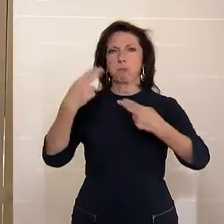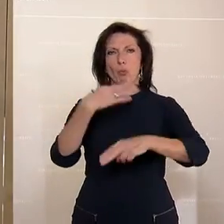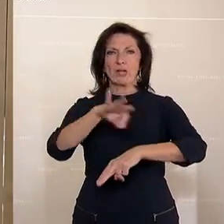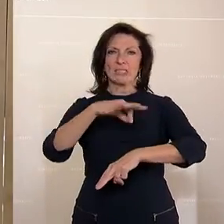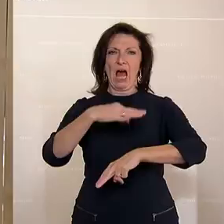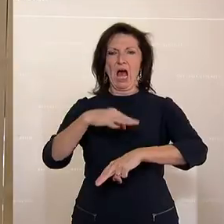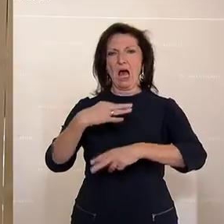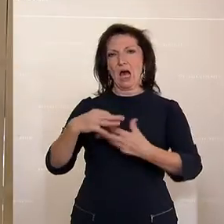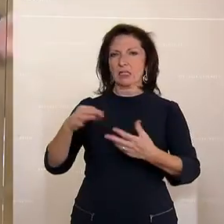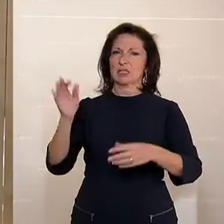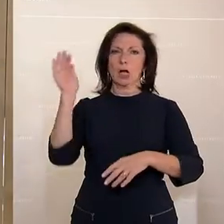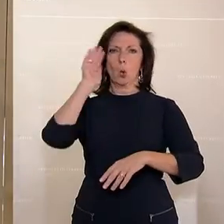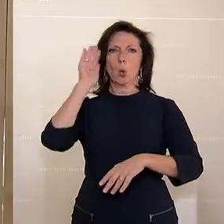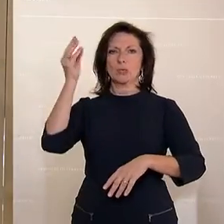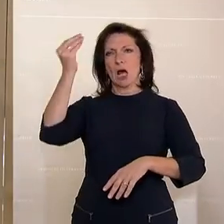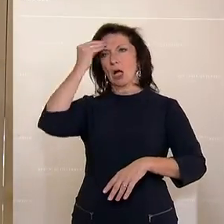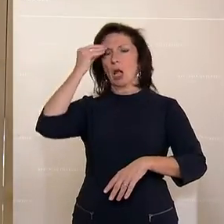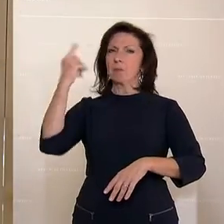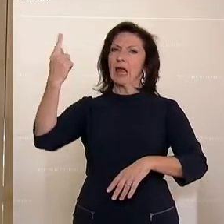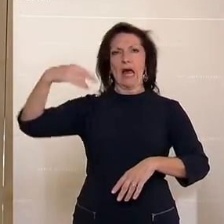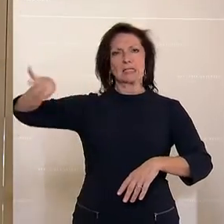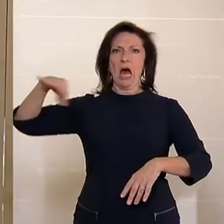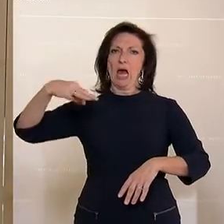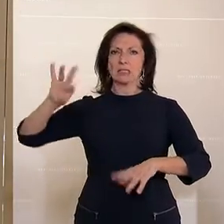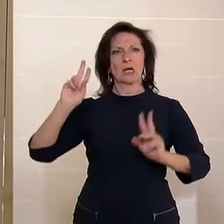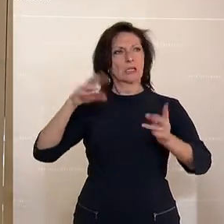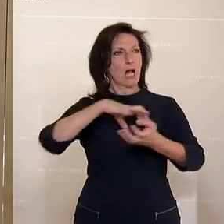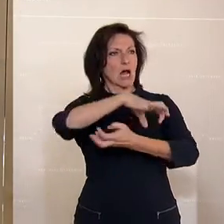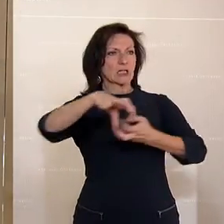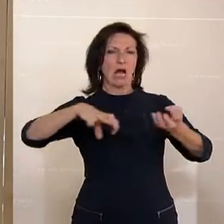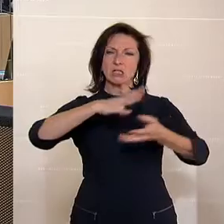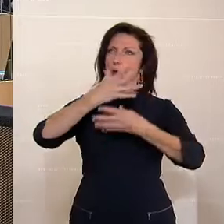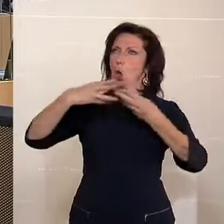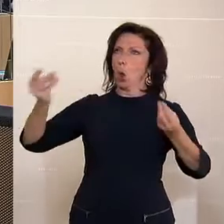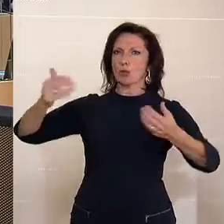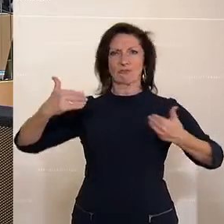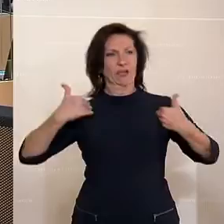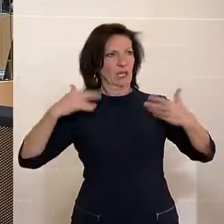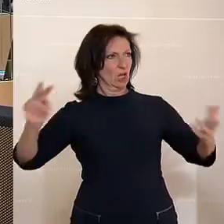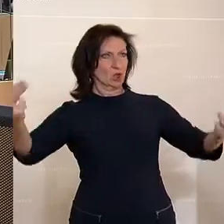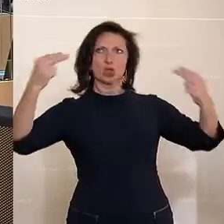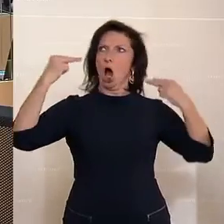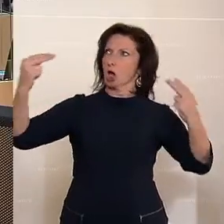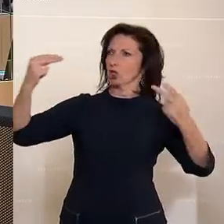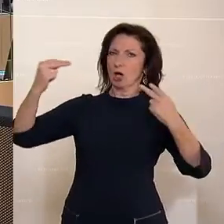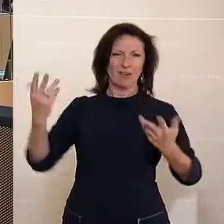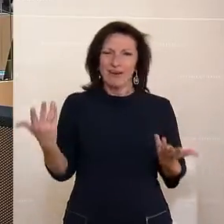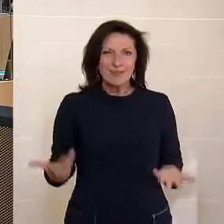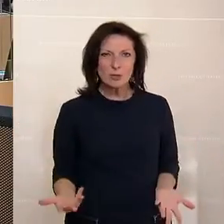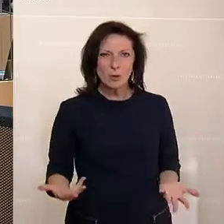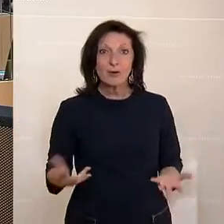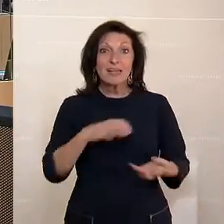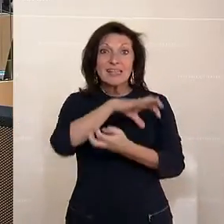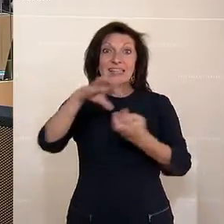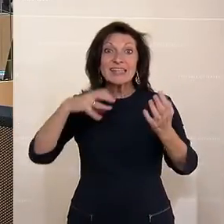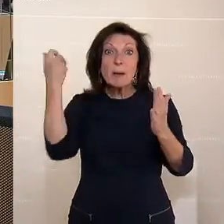der alleinige Heilsbringer und kann diese Krise allein lösen mit Inszenierung. Das funktioniert aber nicht. In einer Krisenbekämpfung braucht man